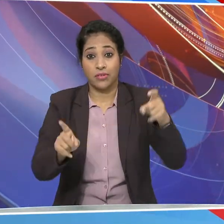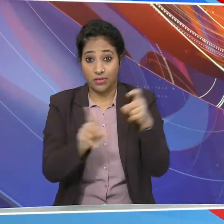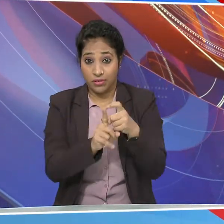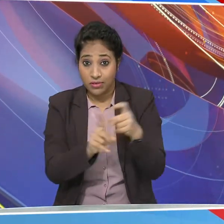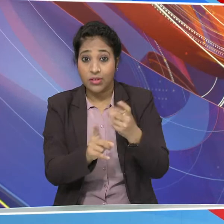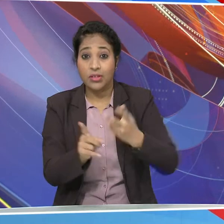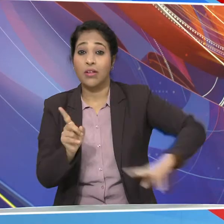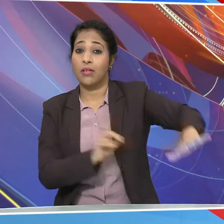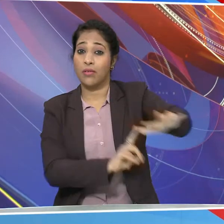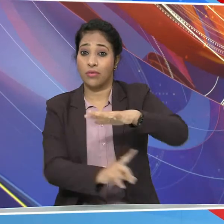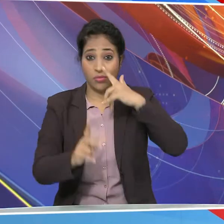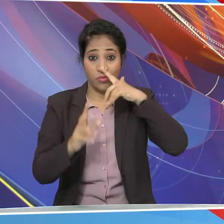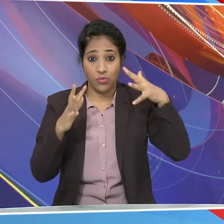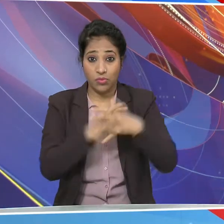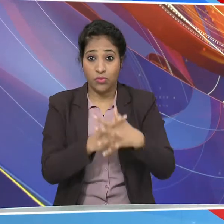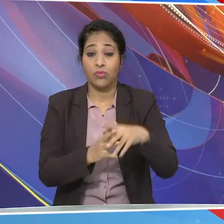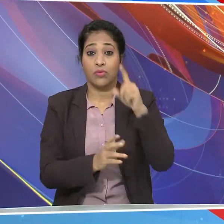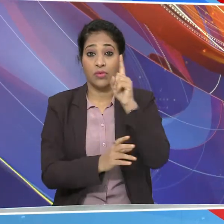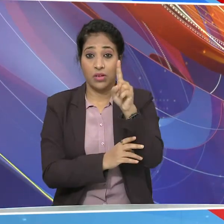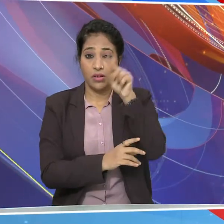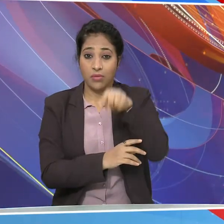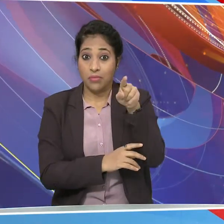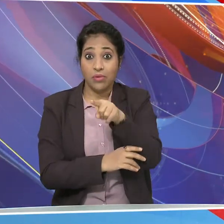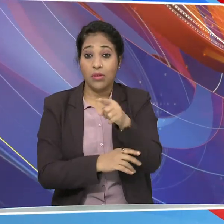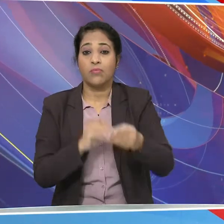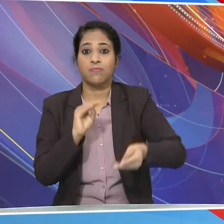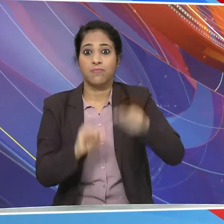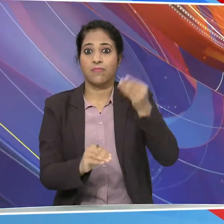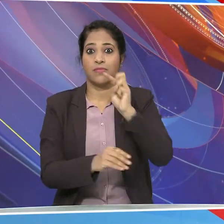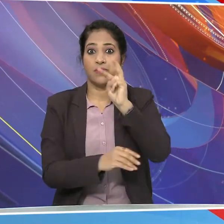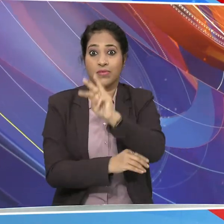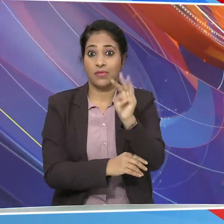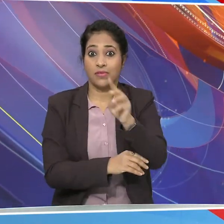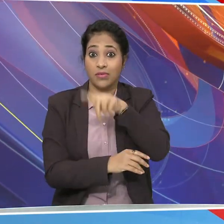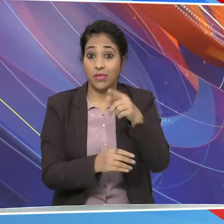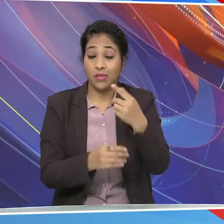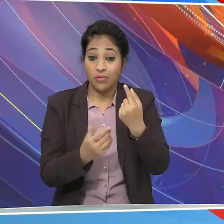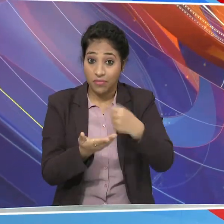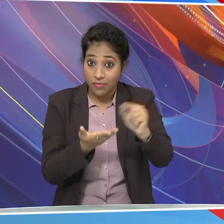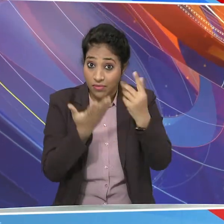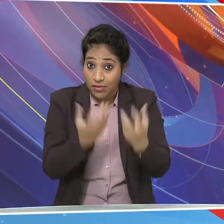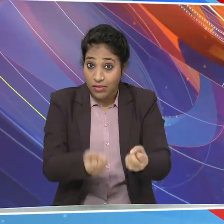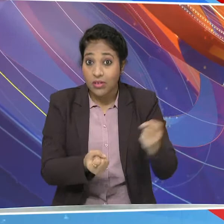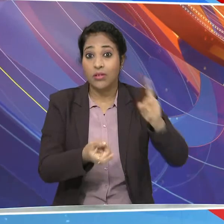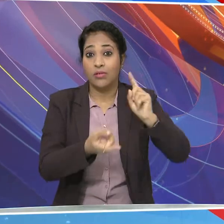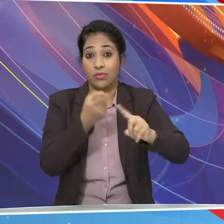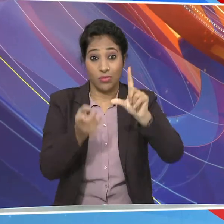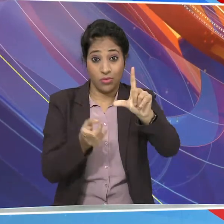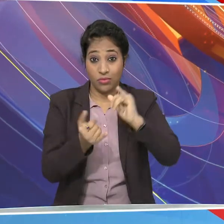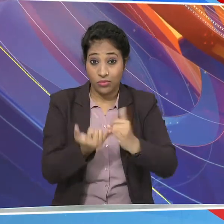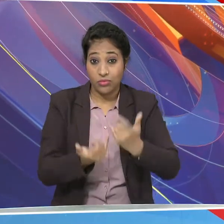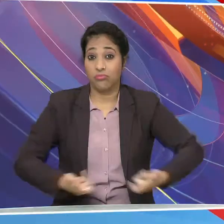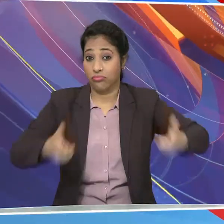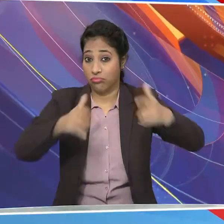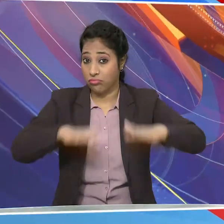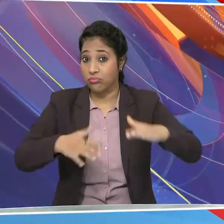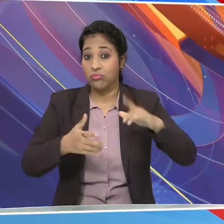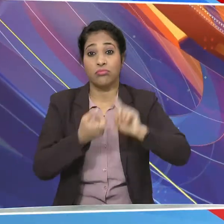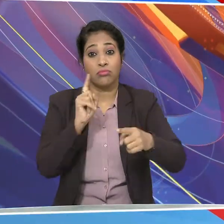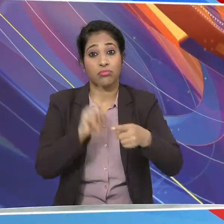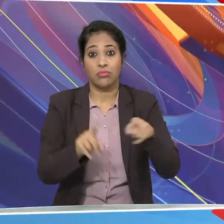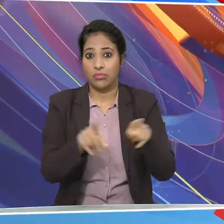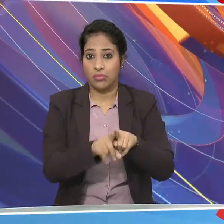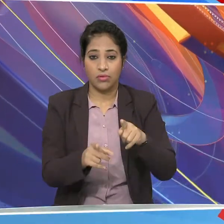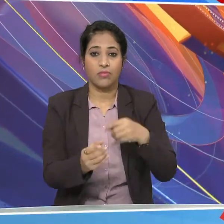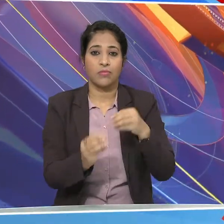विधान सभा में महिलाओं को एक्तिहाई आरक्षन प्रदान करने के लिए लोकसभा में एतिहासिक महिला आरक्षन विधेग